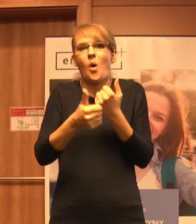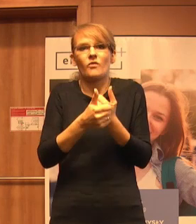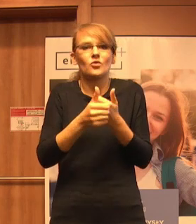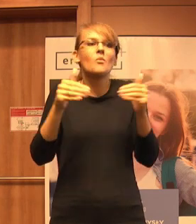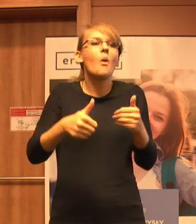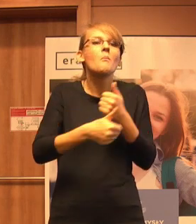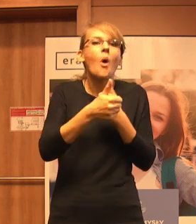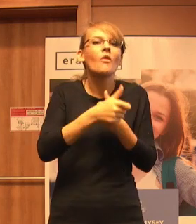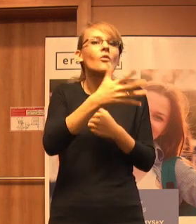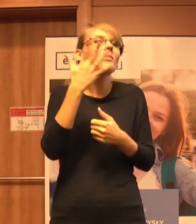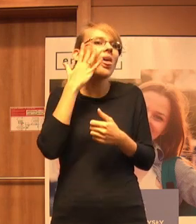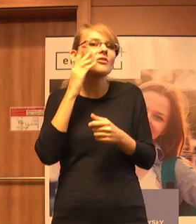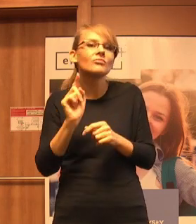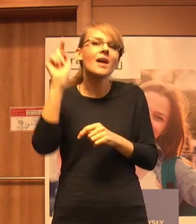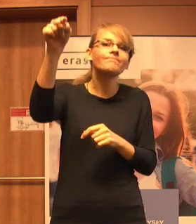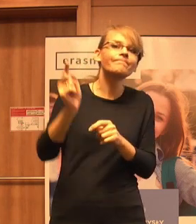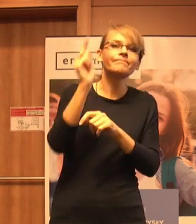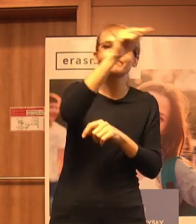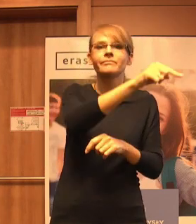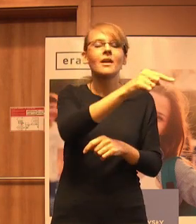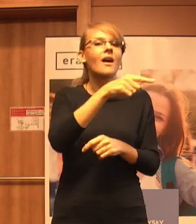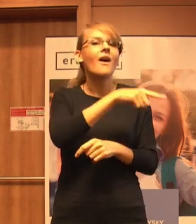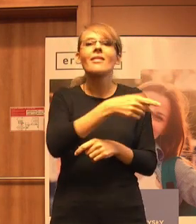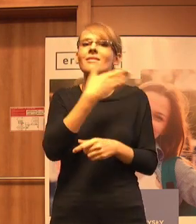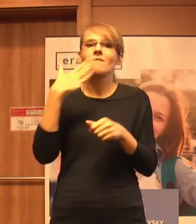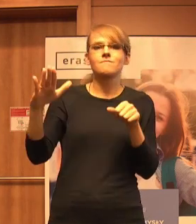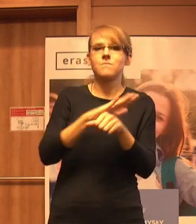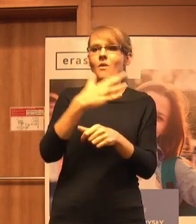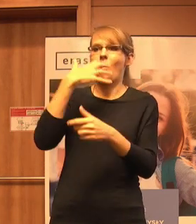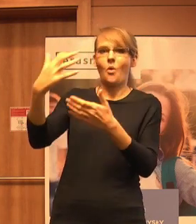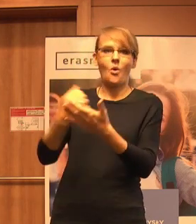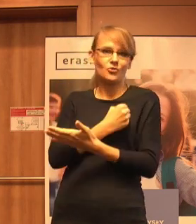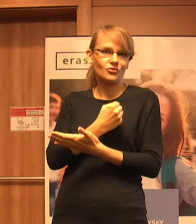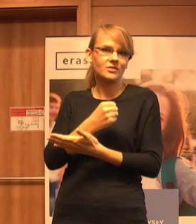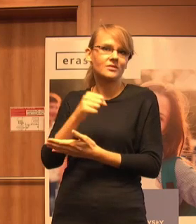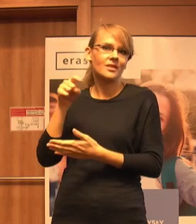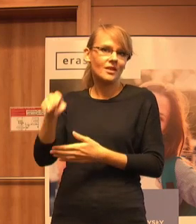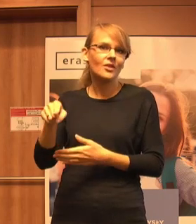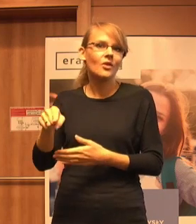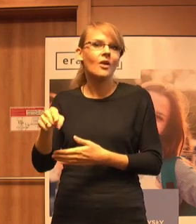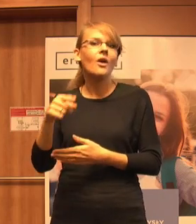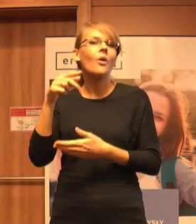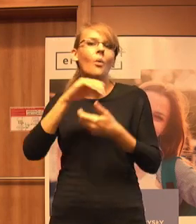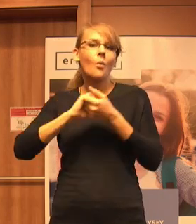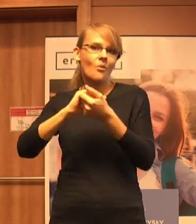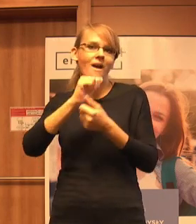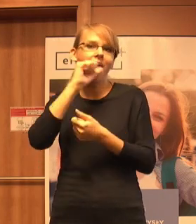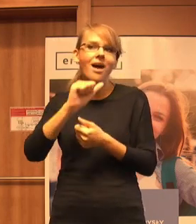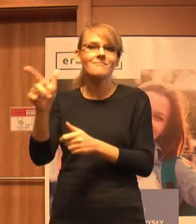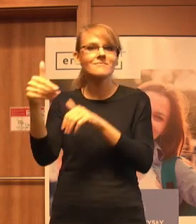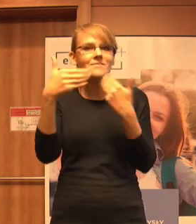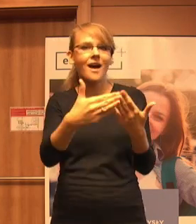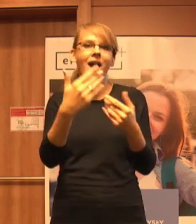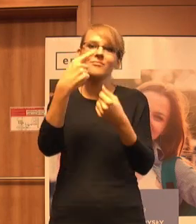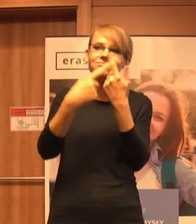nie korzystają w pełni z tych dobrodziejstw unijnych. A